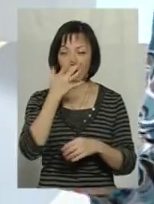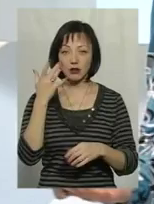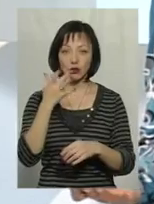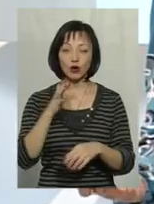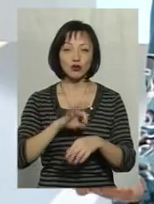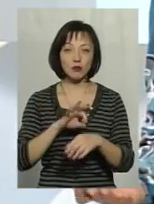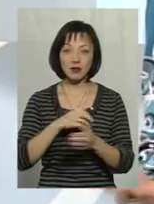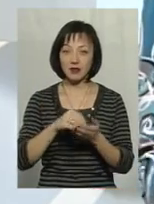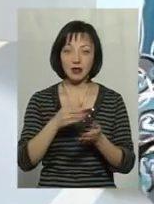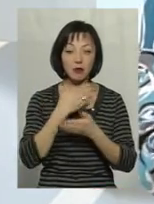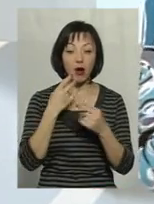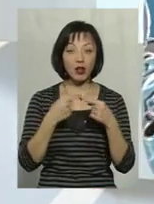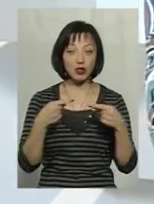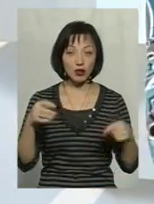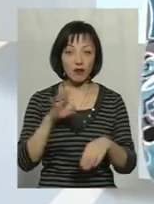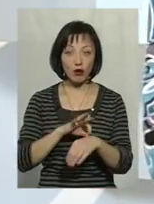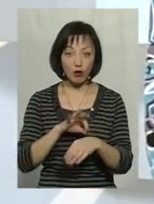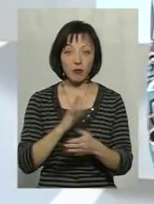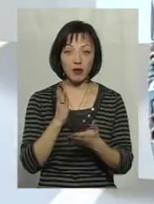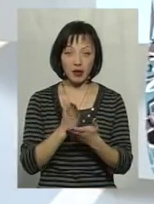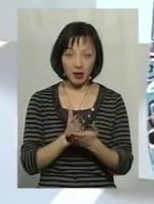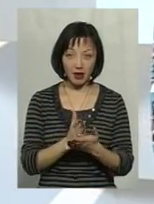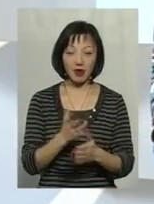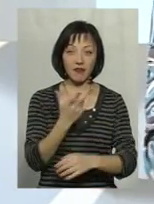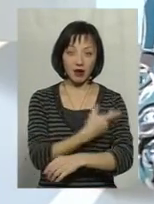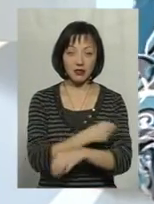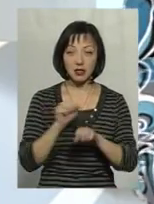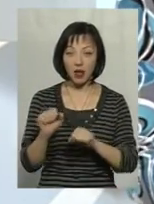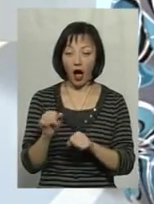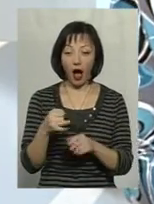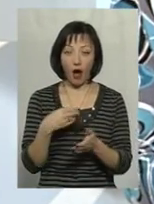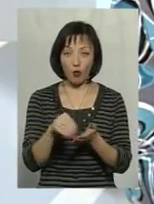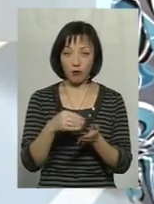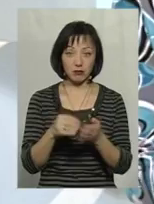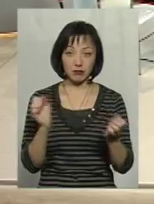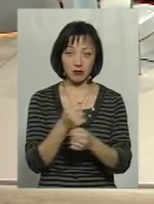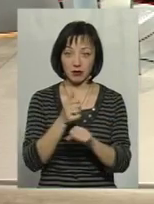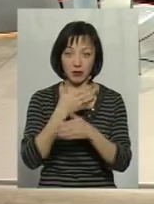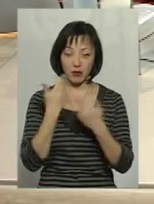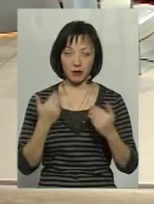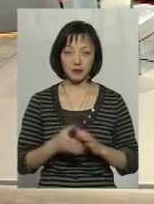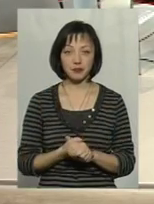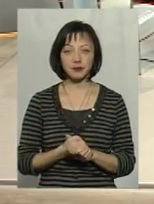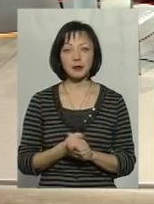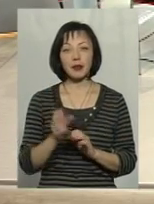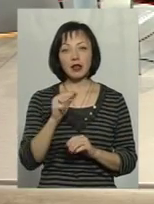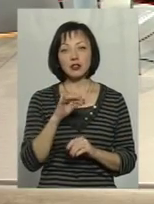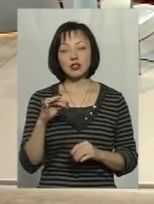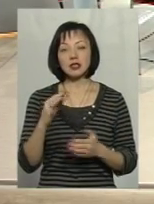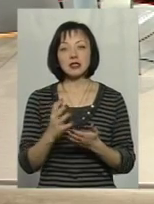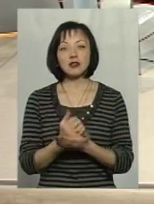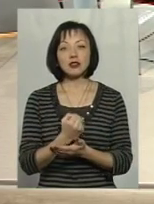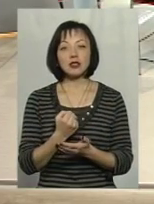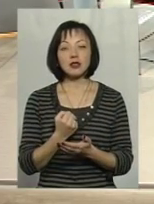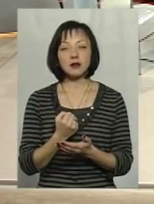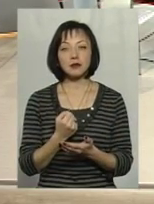вакцини немає. Нізка інших хвороб, які регулюються вакцинацією, а вакцини нема. Чи знайшли ці... Ну,